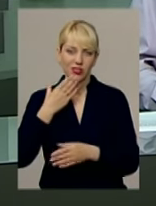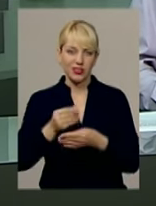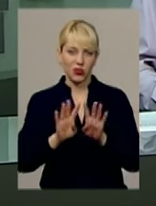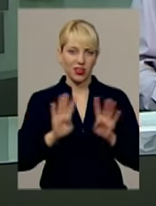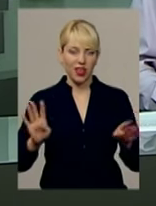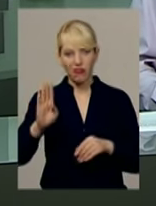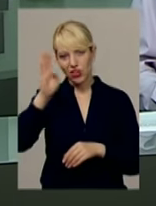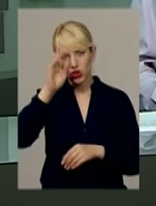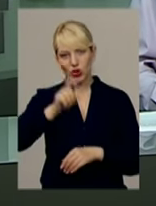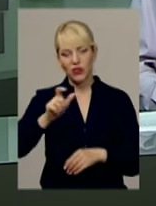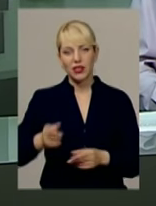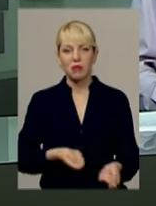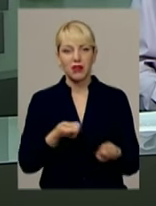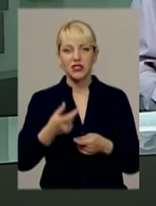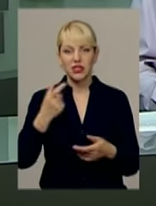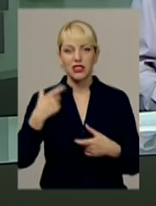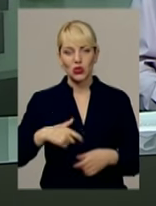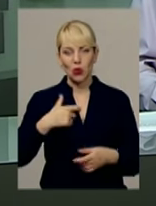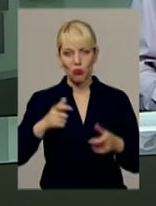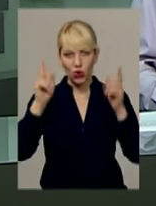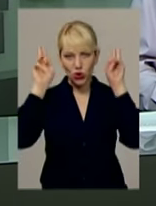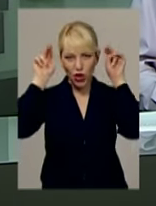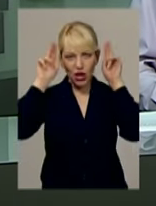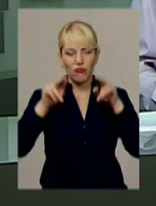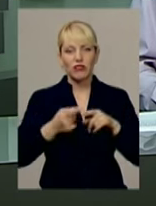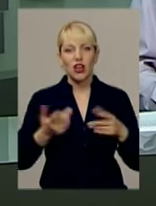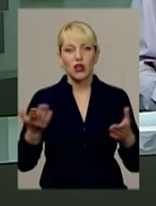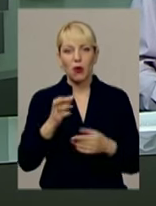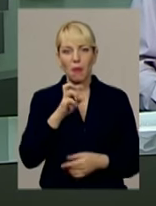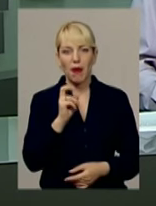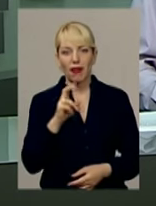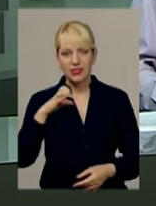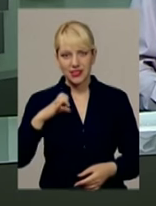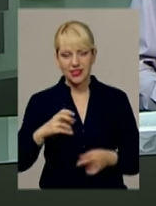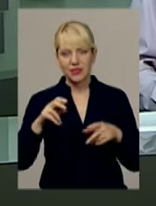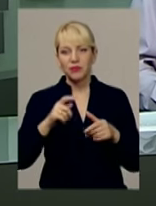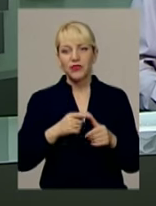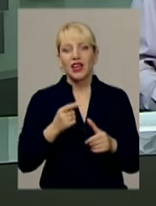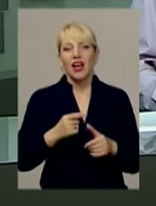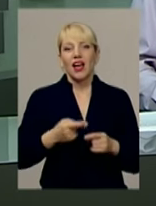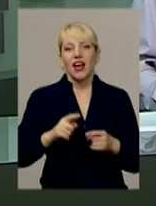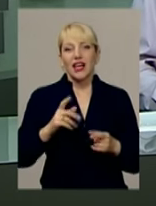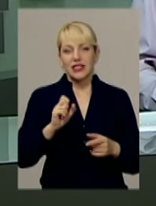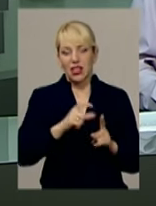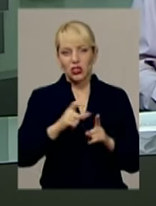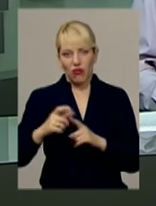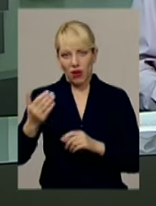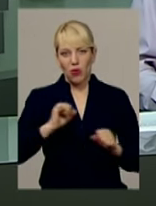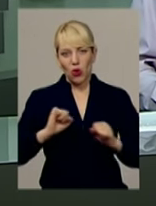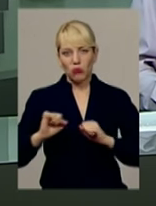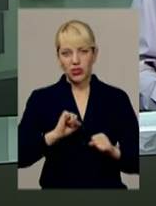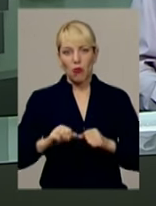Чоловіки привезли з собою німецьку вівчарку на прізвись Кобакс, котру залишили господарі. За словами командира зведеного загону,